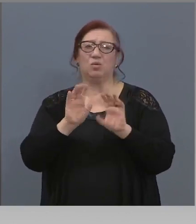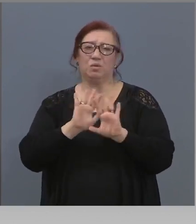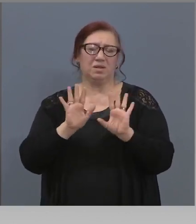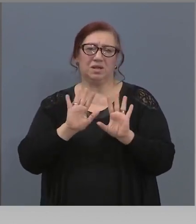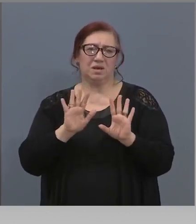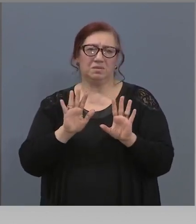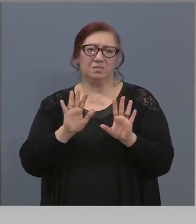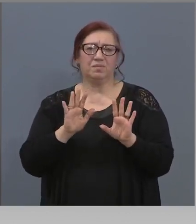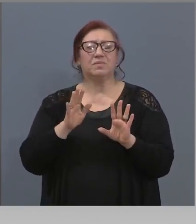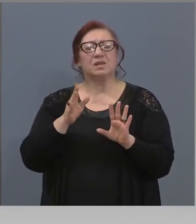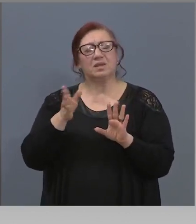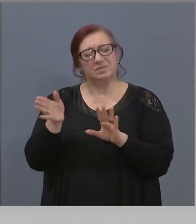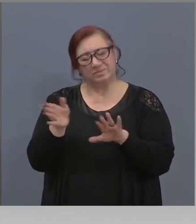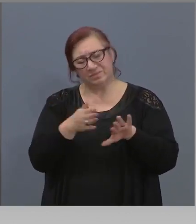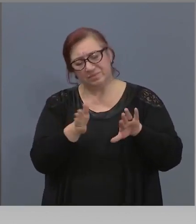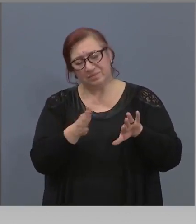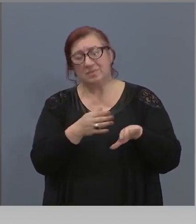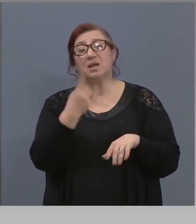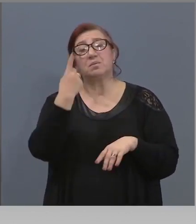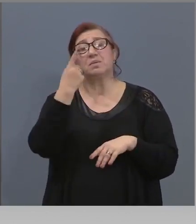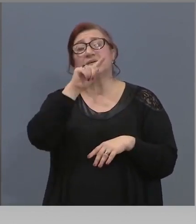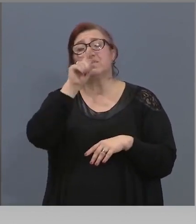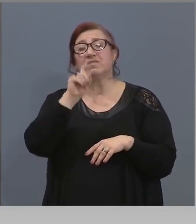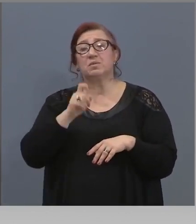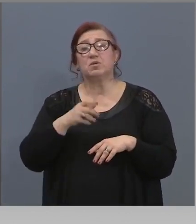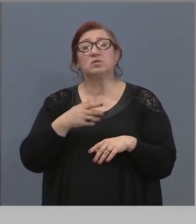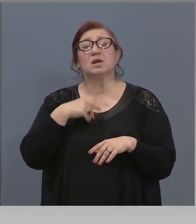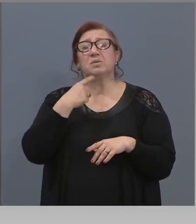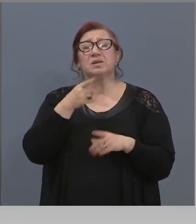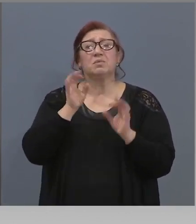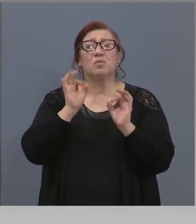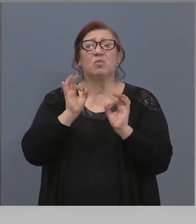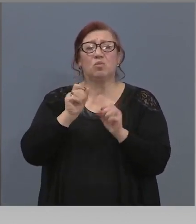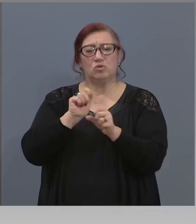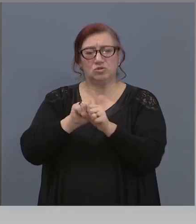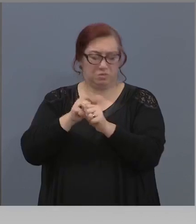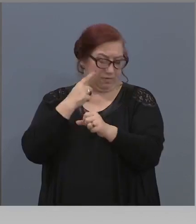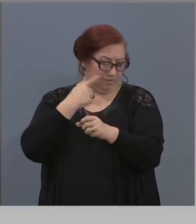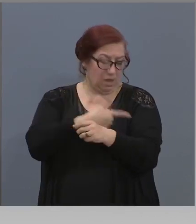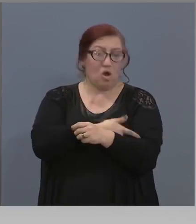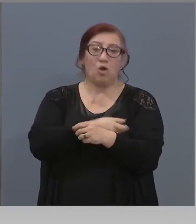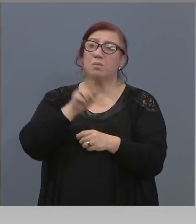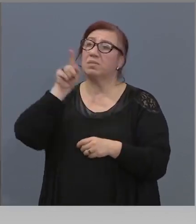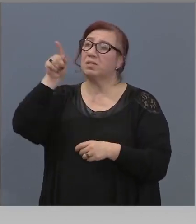Каква беше първи въпрос? Ще се тесват джителите на Банску, тъй като имаме